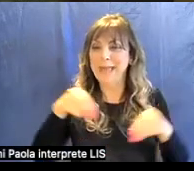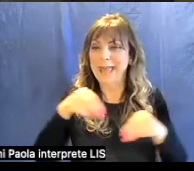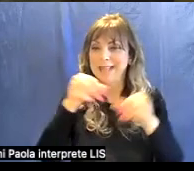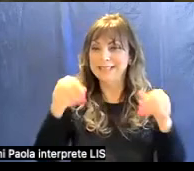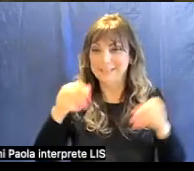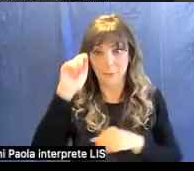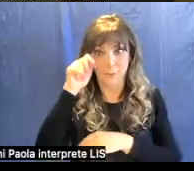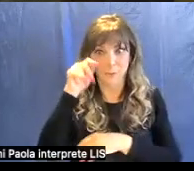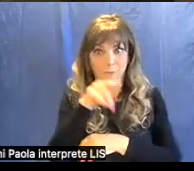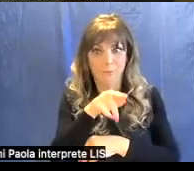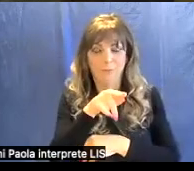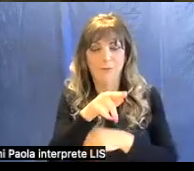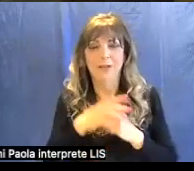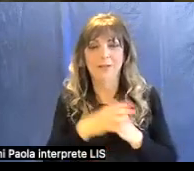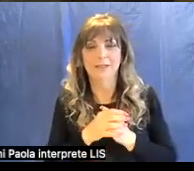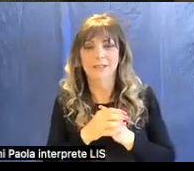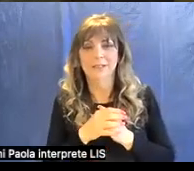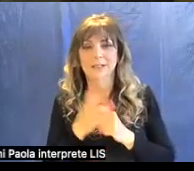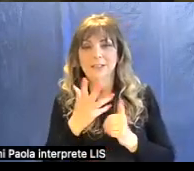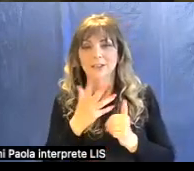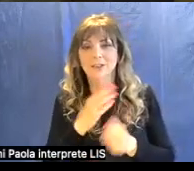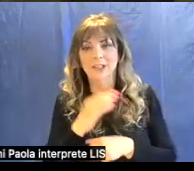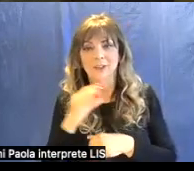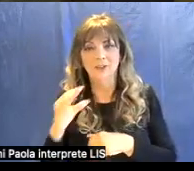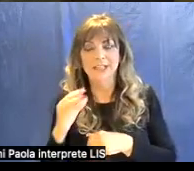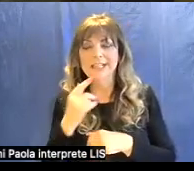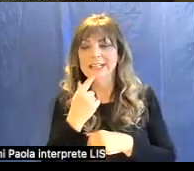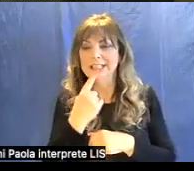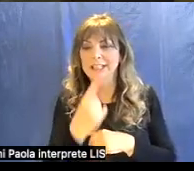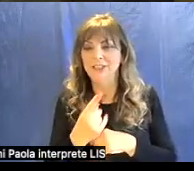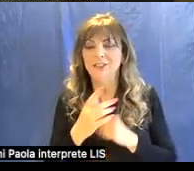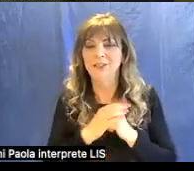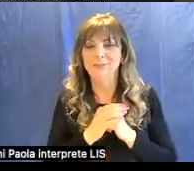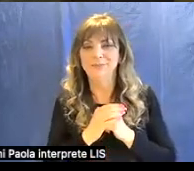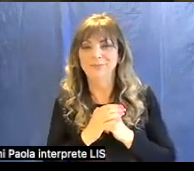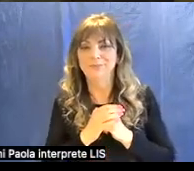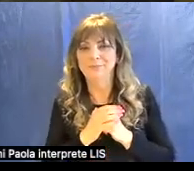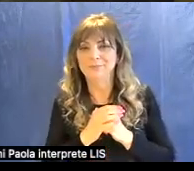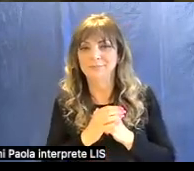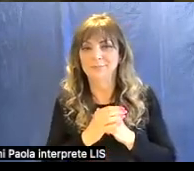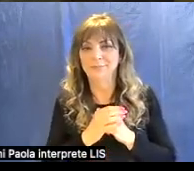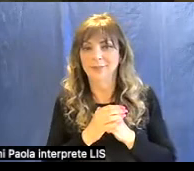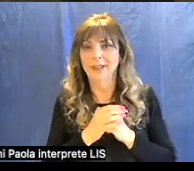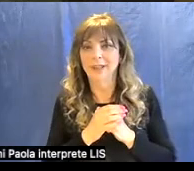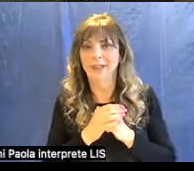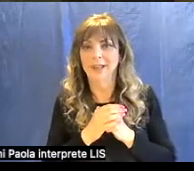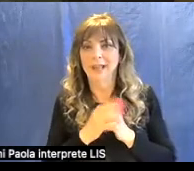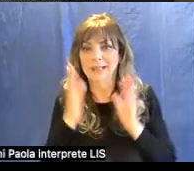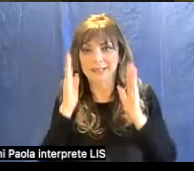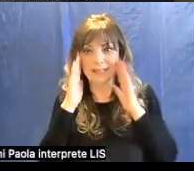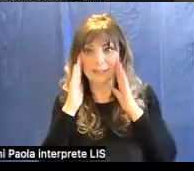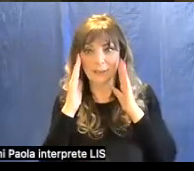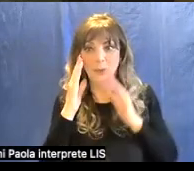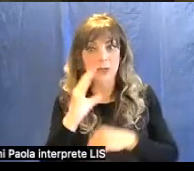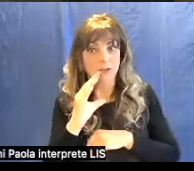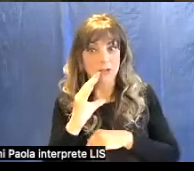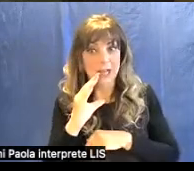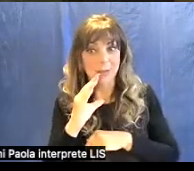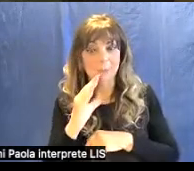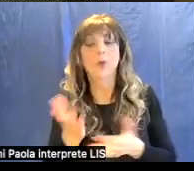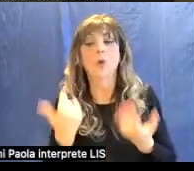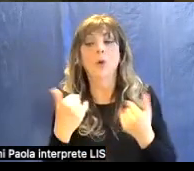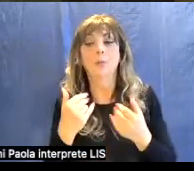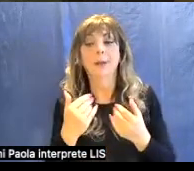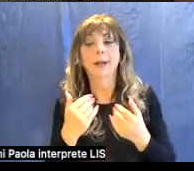qui c'è Cennino Cennini che dice riguardo al cinabro di comprare sempre il cinabro intero